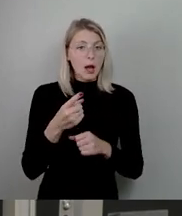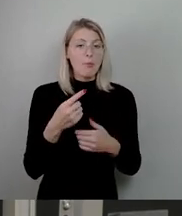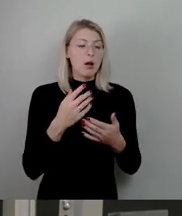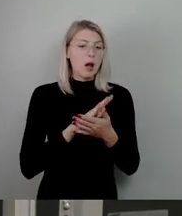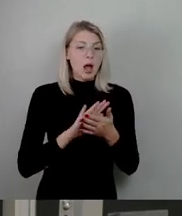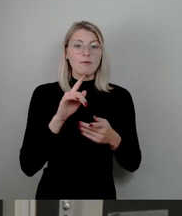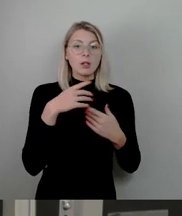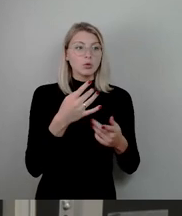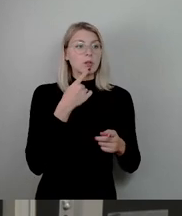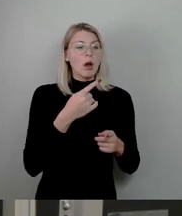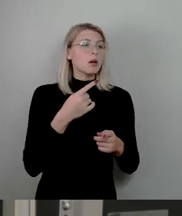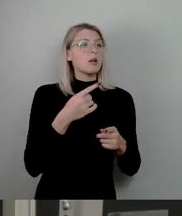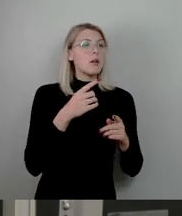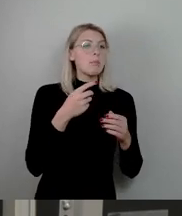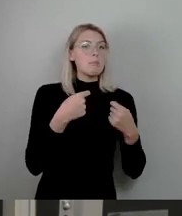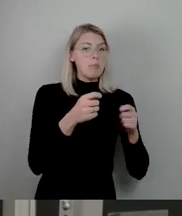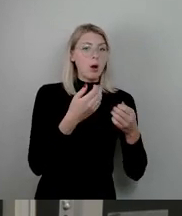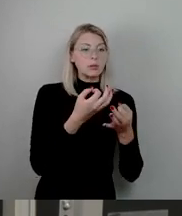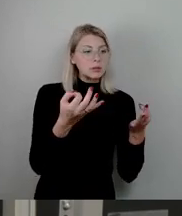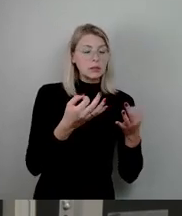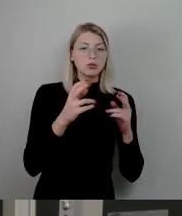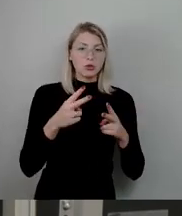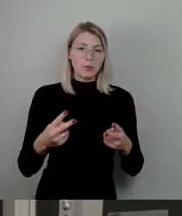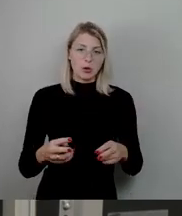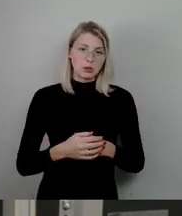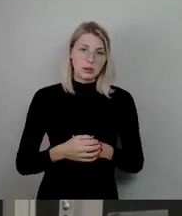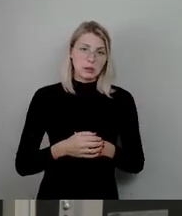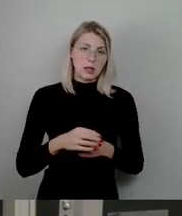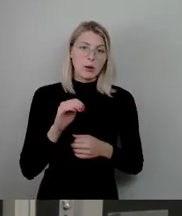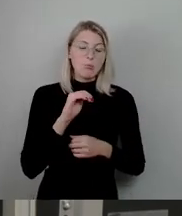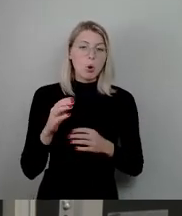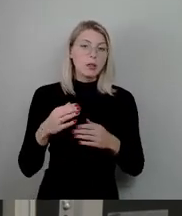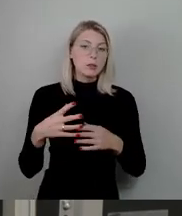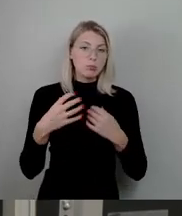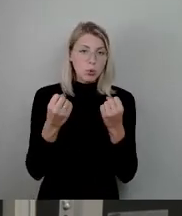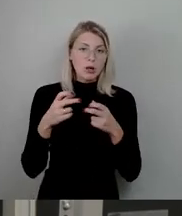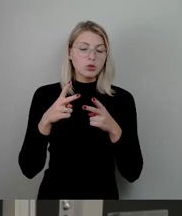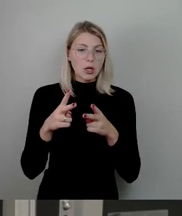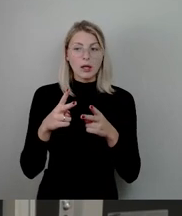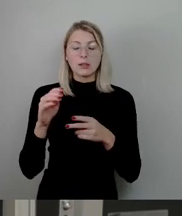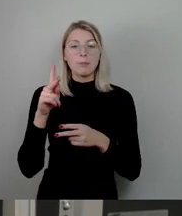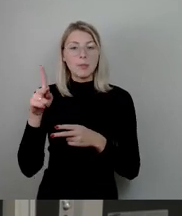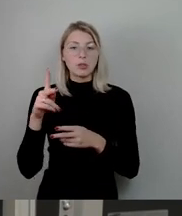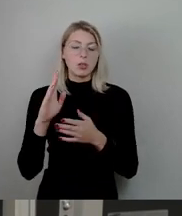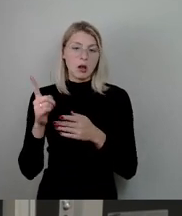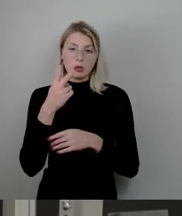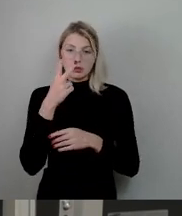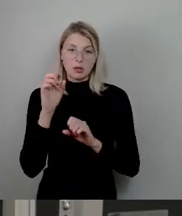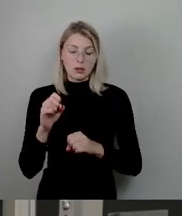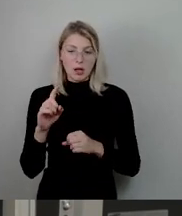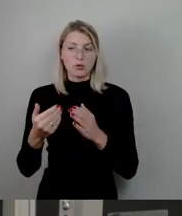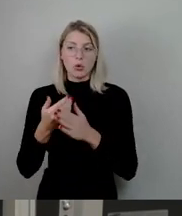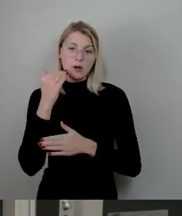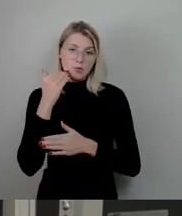wird. Zumindest auf der Moritzburger Straße in Dresden-Pieschen kann man sich nach wie vor eine WED-Baustelle auch anschauen, wo neue WED-Wohnungen auch entstehen.